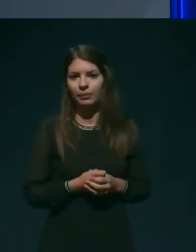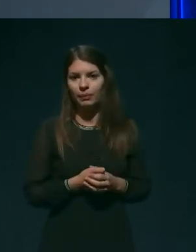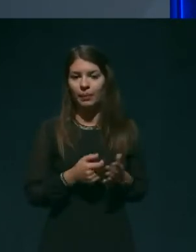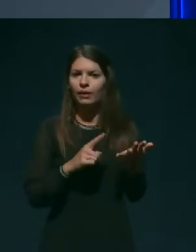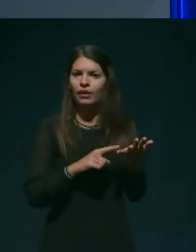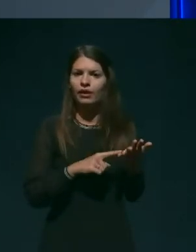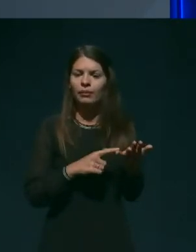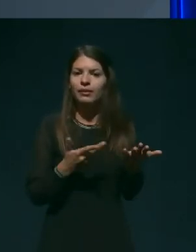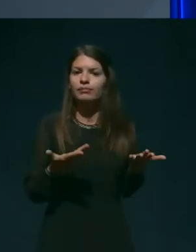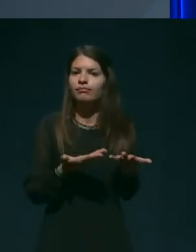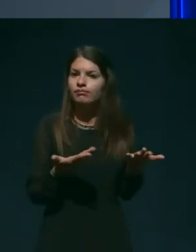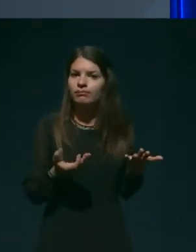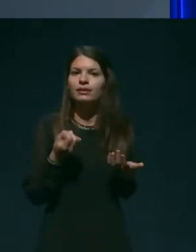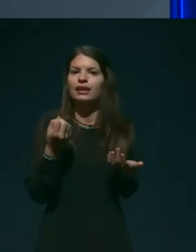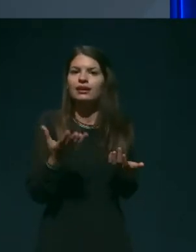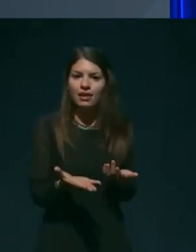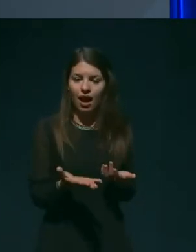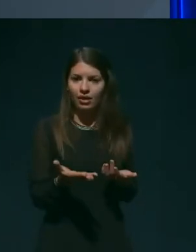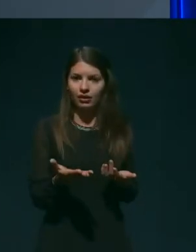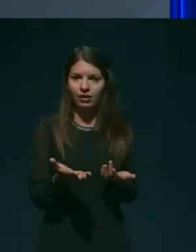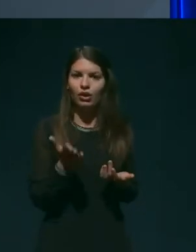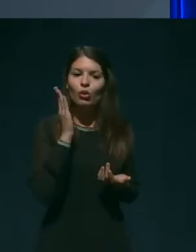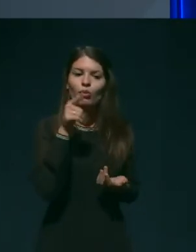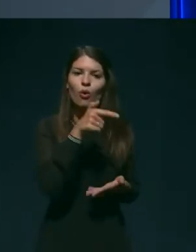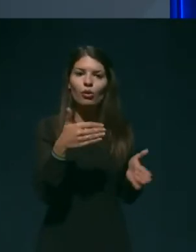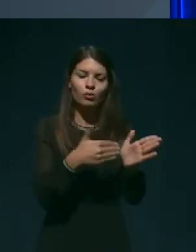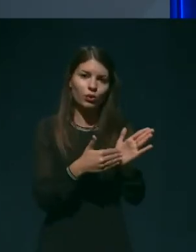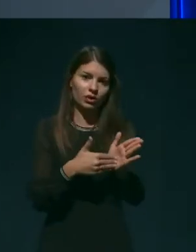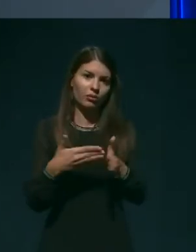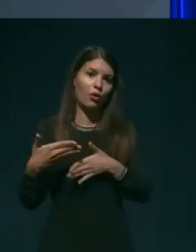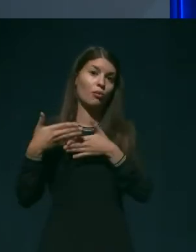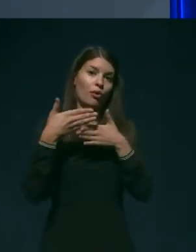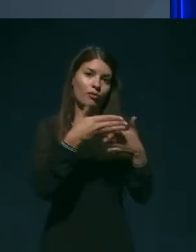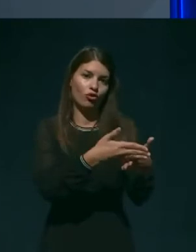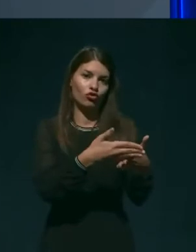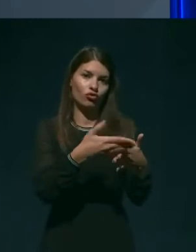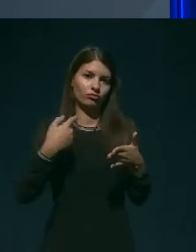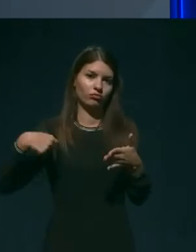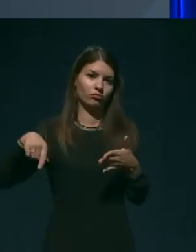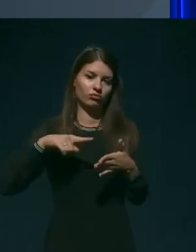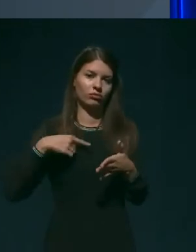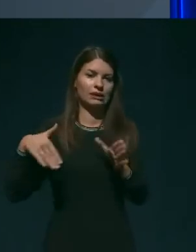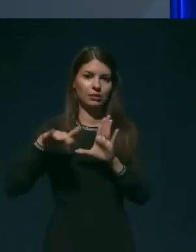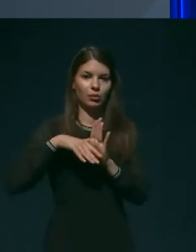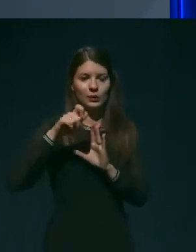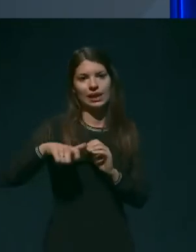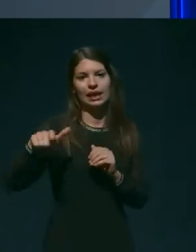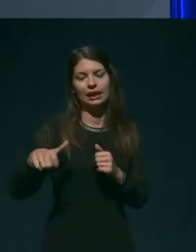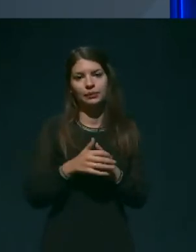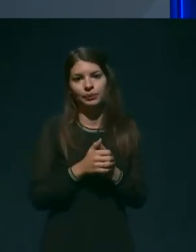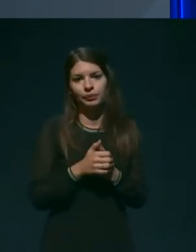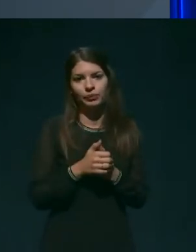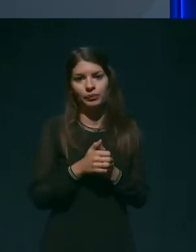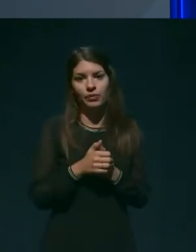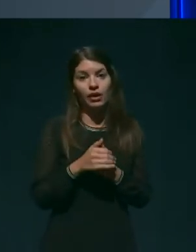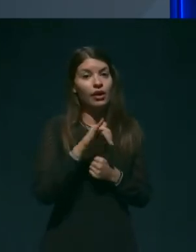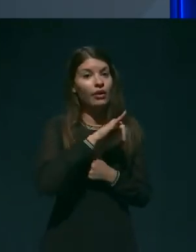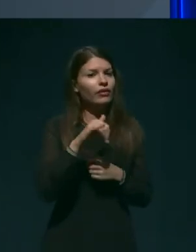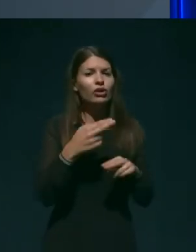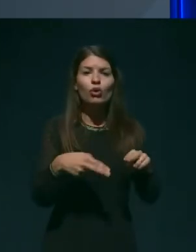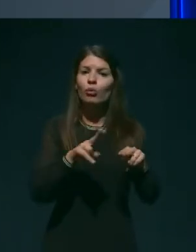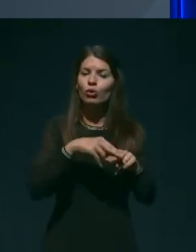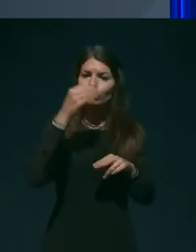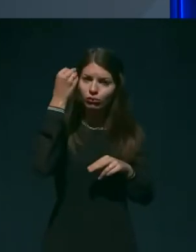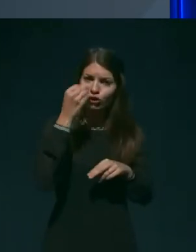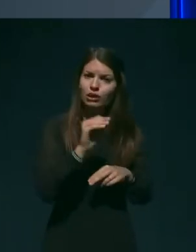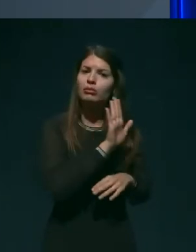točki seveda bo potreboval pomoč drugih ljudi. Vedno bolj upoštevamo tudi željo